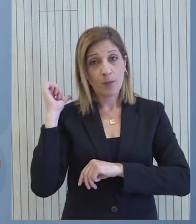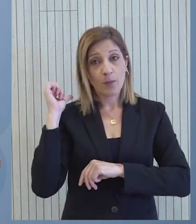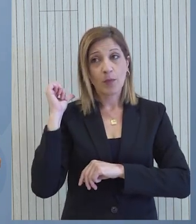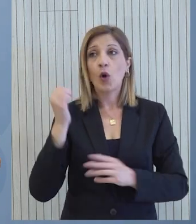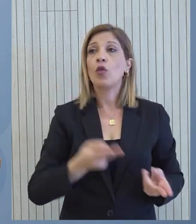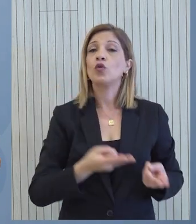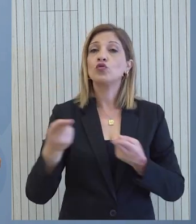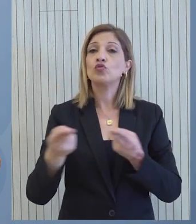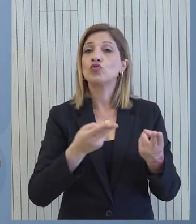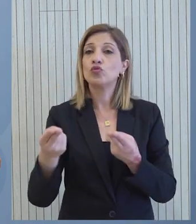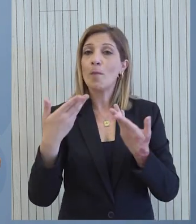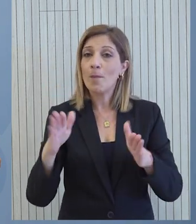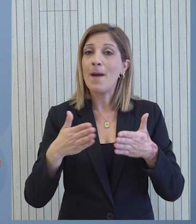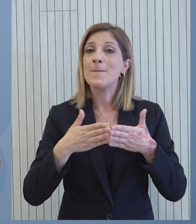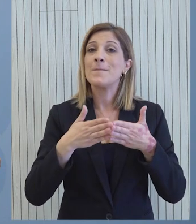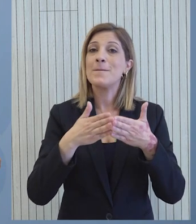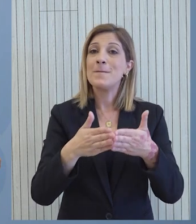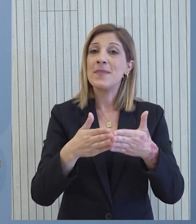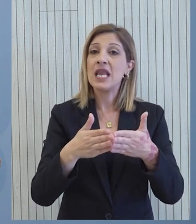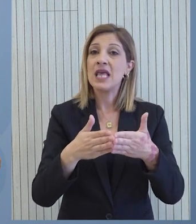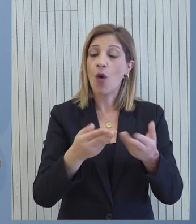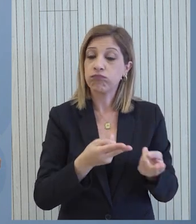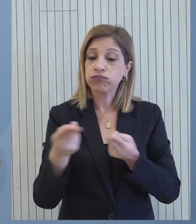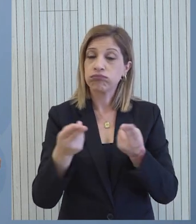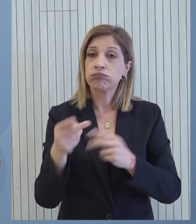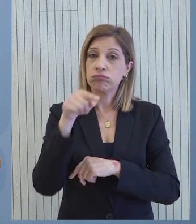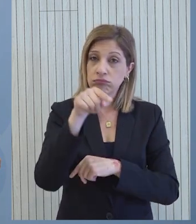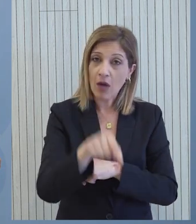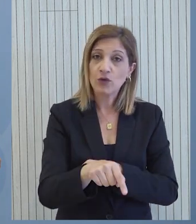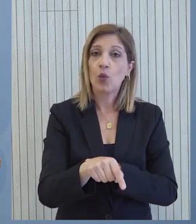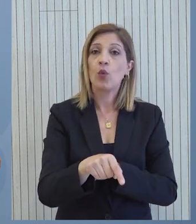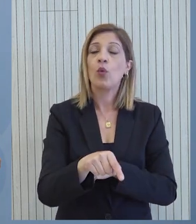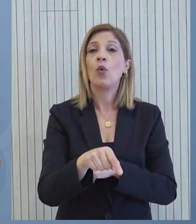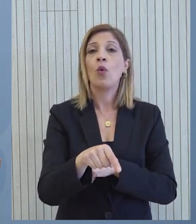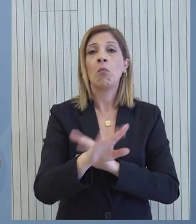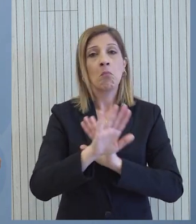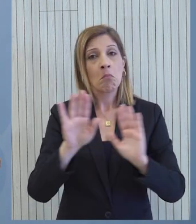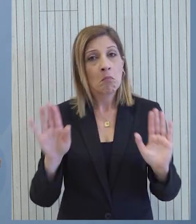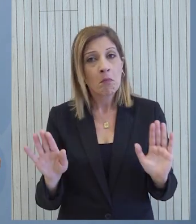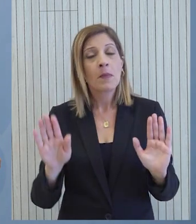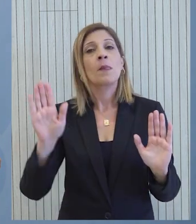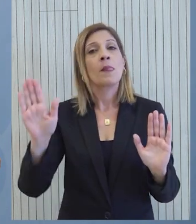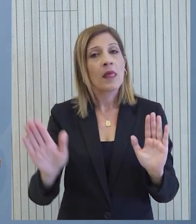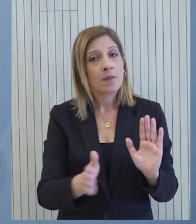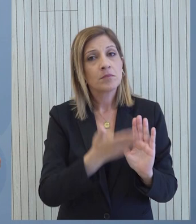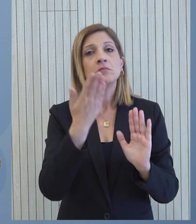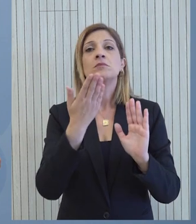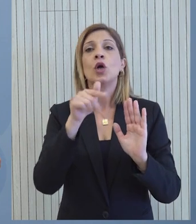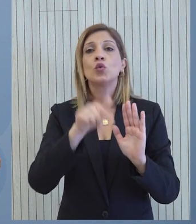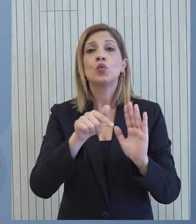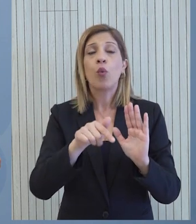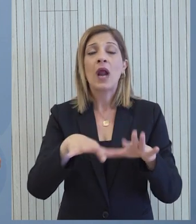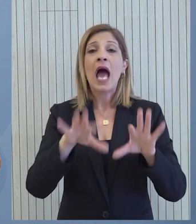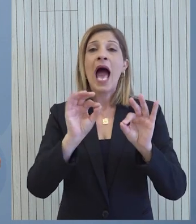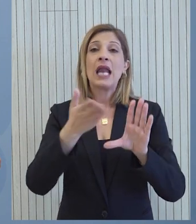εκφόρτωση του ενός πλήρου ακριβώς στην υλοποίηση αυτού του σχεδιασμού. Έχει περάσει στην πλήρη έλεγχο της